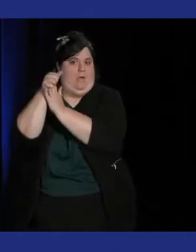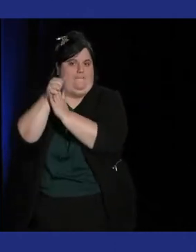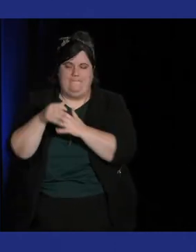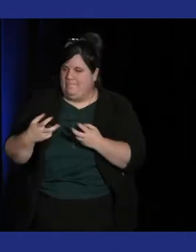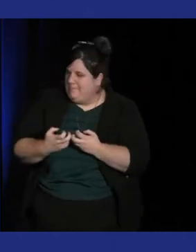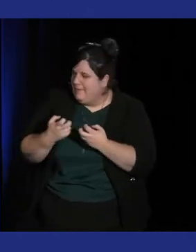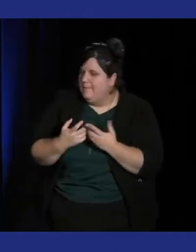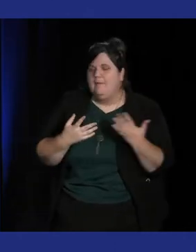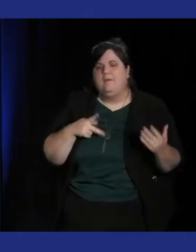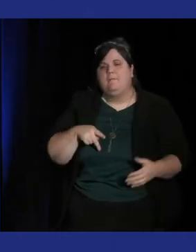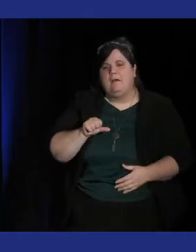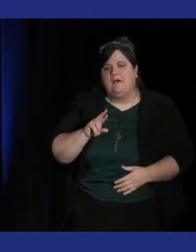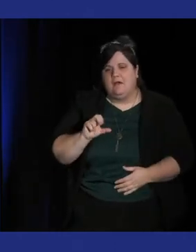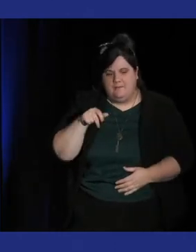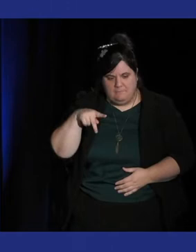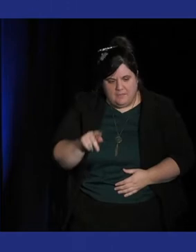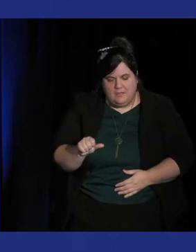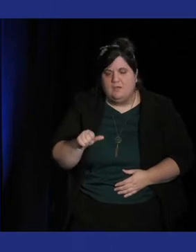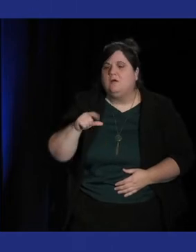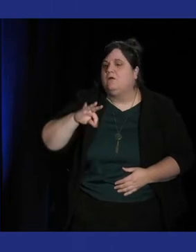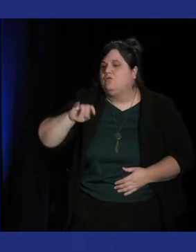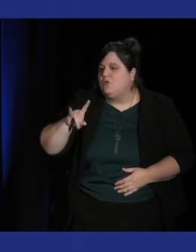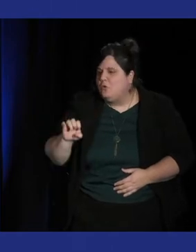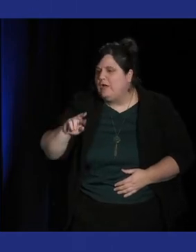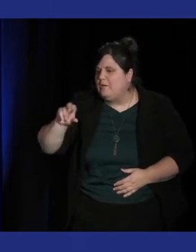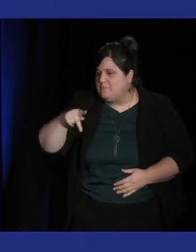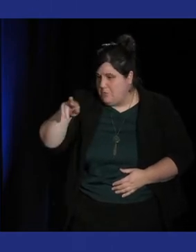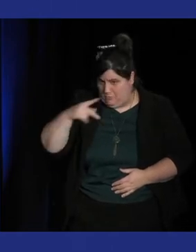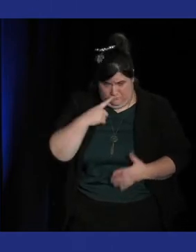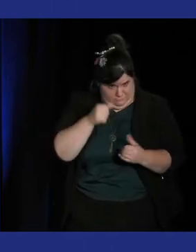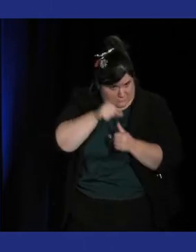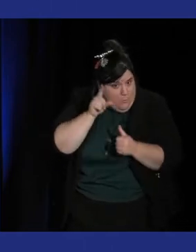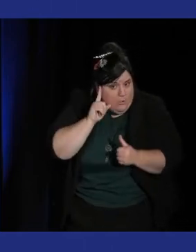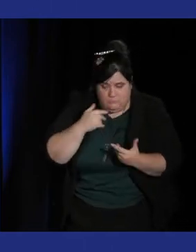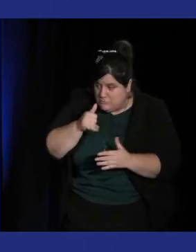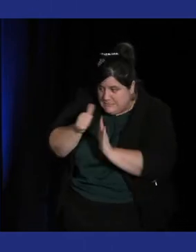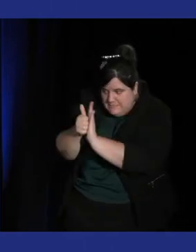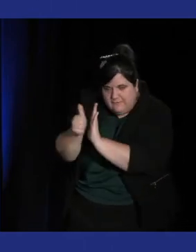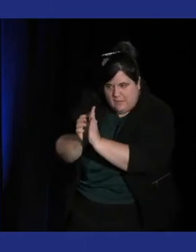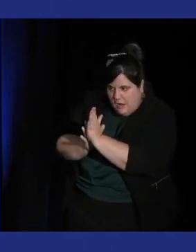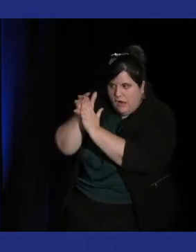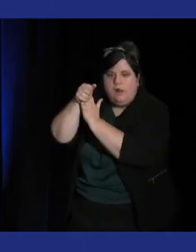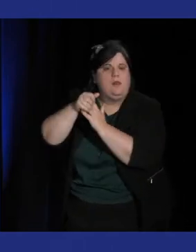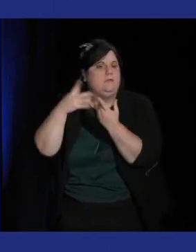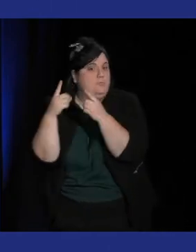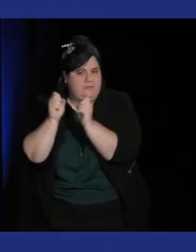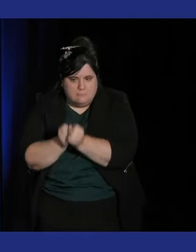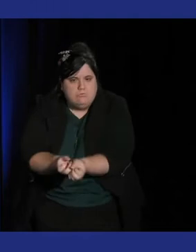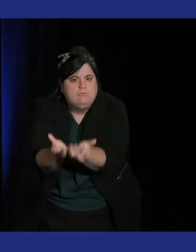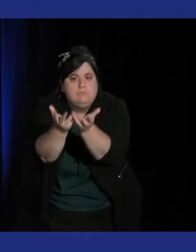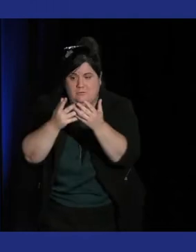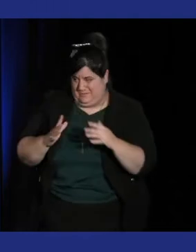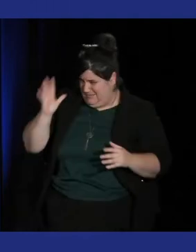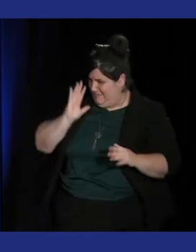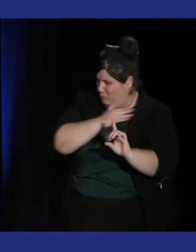mascotte là ce petit bonhomme avec son bonnet sur la tête c'était un moment où Sony s'implantait avec sa première Playstation